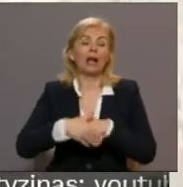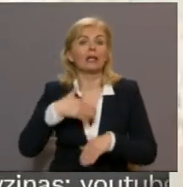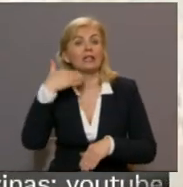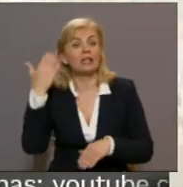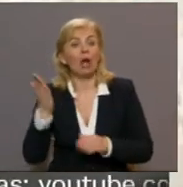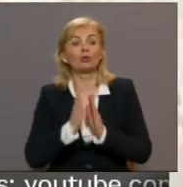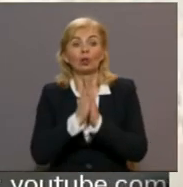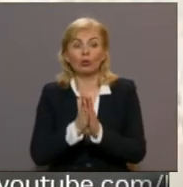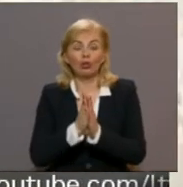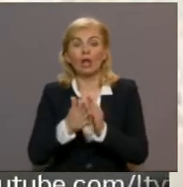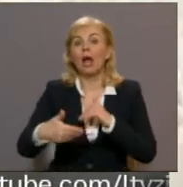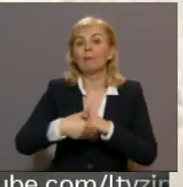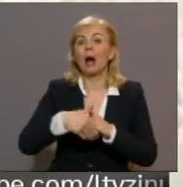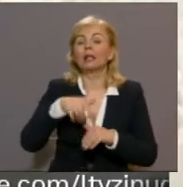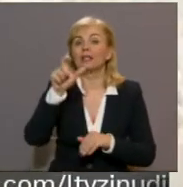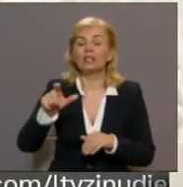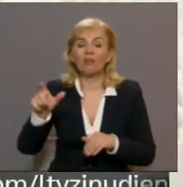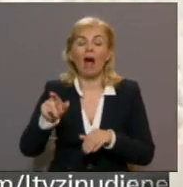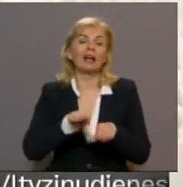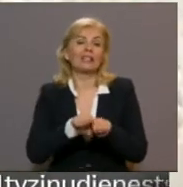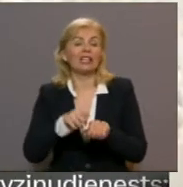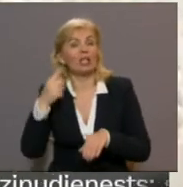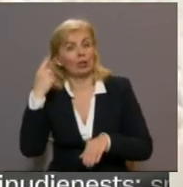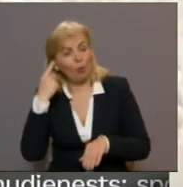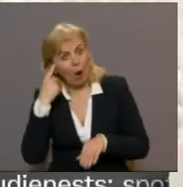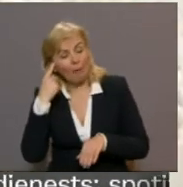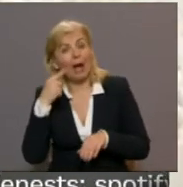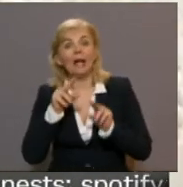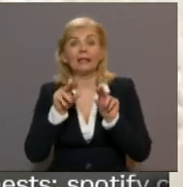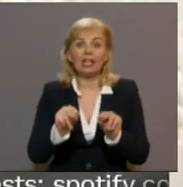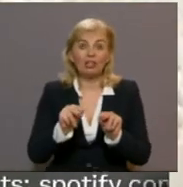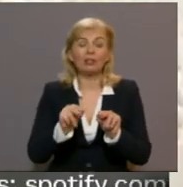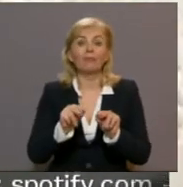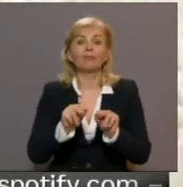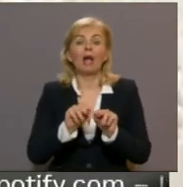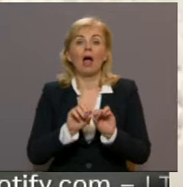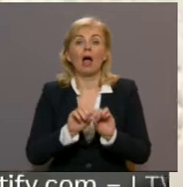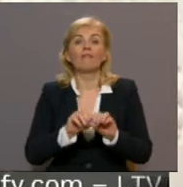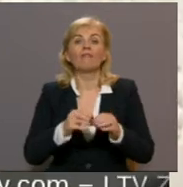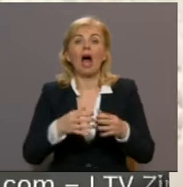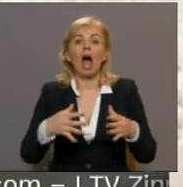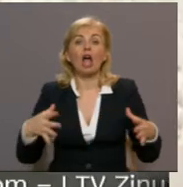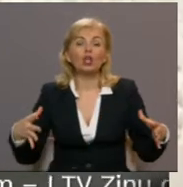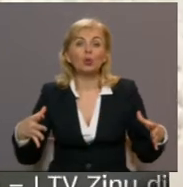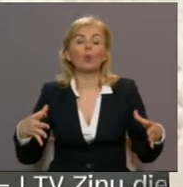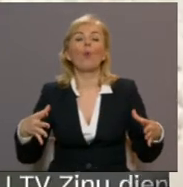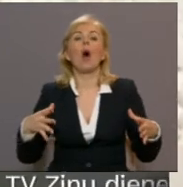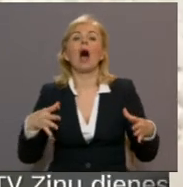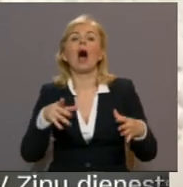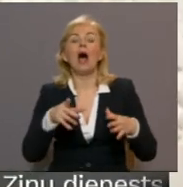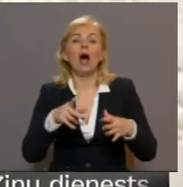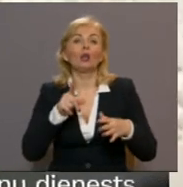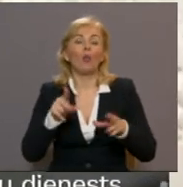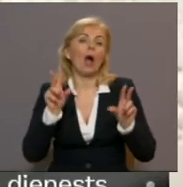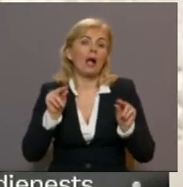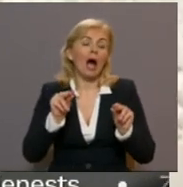cilvēki, kuri tic līdzīgi kā es. Ja šis vairot cilvēkus un pabarot cilvēkus ar šo garīgo vēsti,